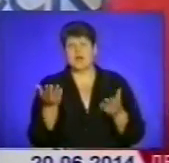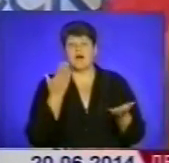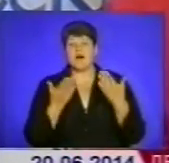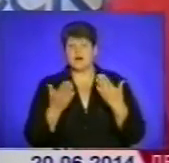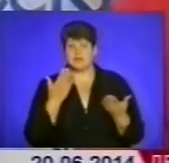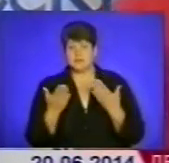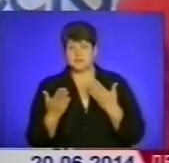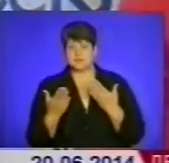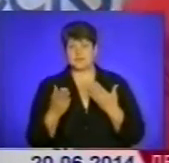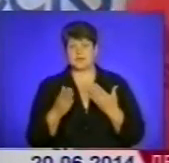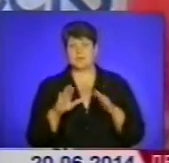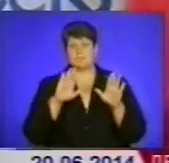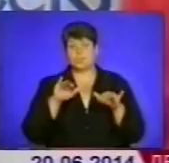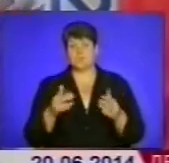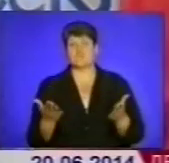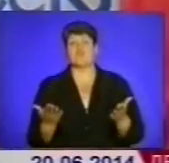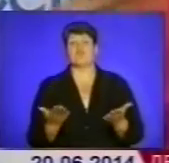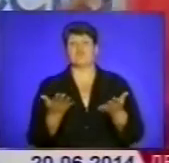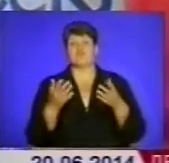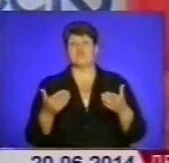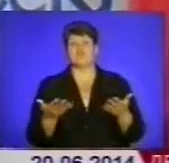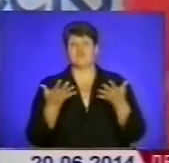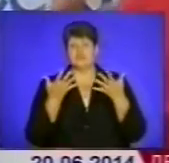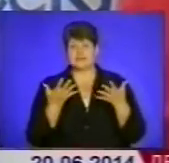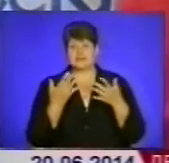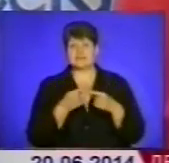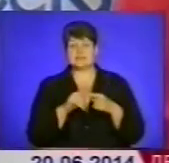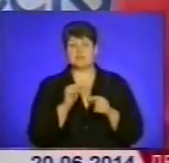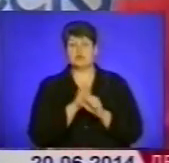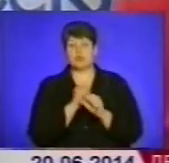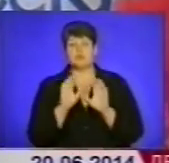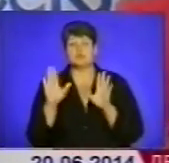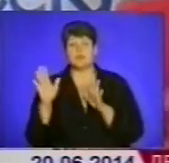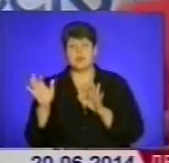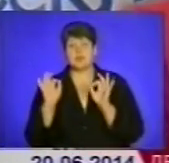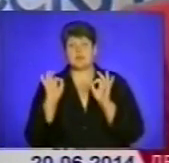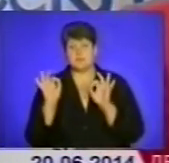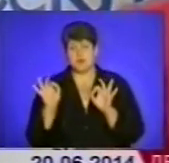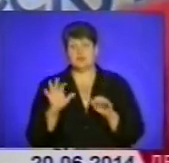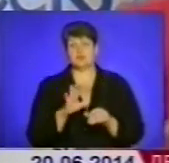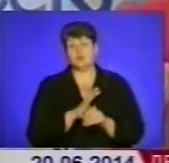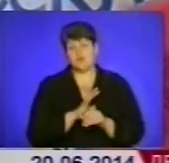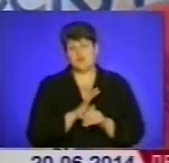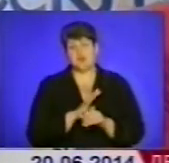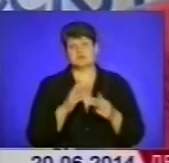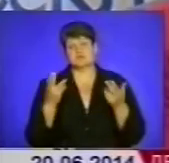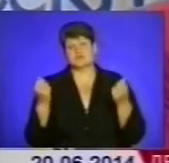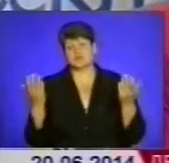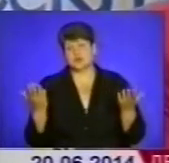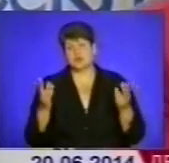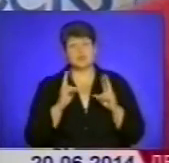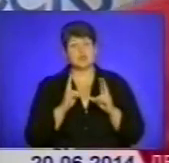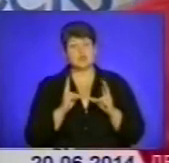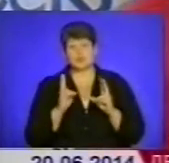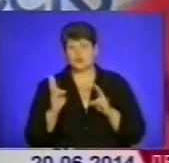потім вияснили і, в принципі, ну це були робочі моменти, правильно? Так же ж буває. Звичайно, ніхто,